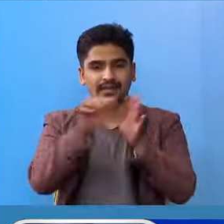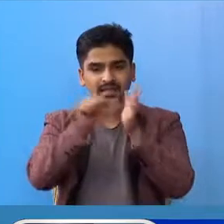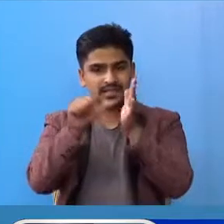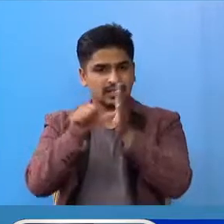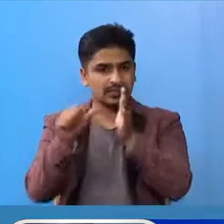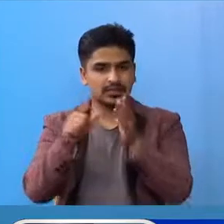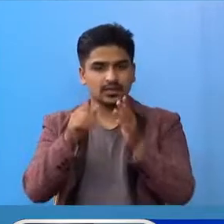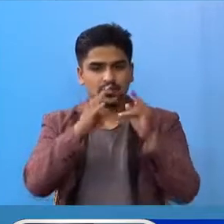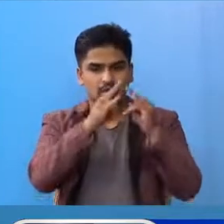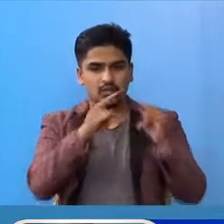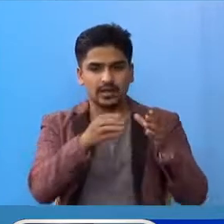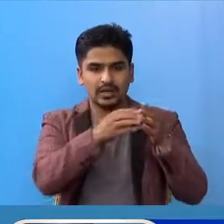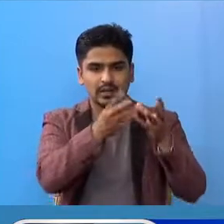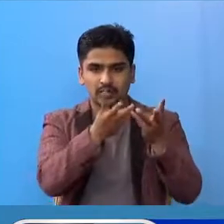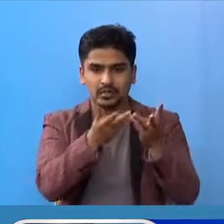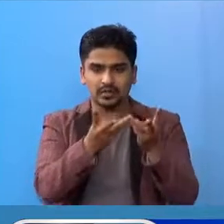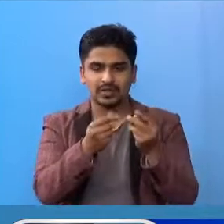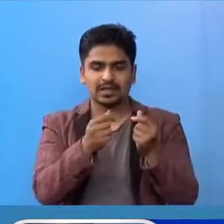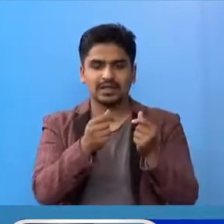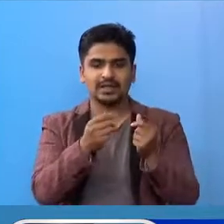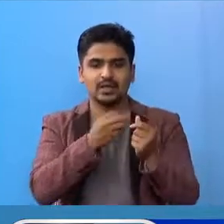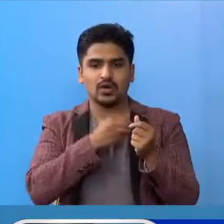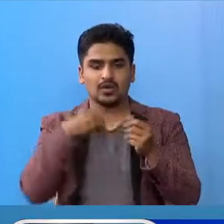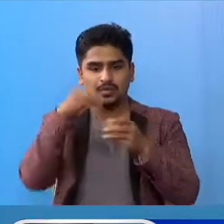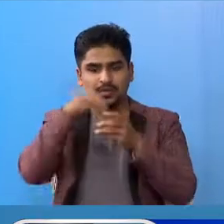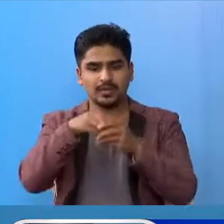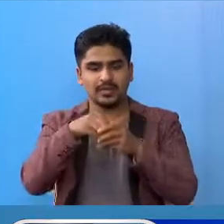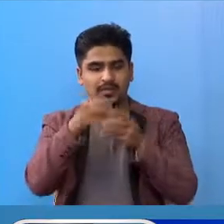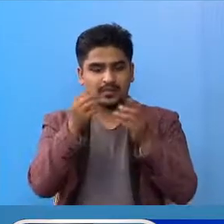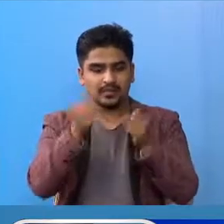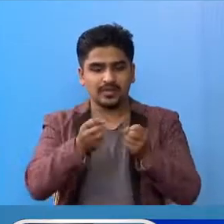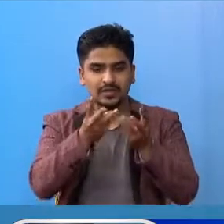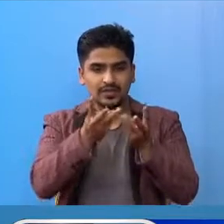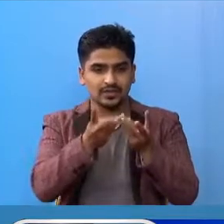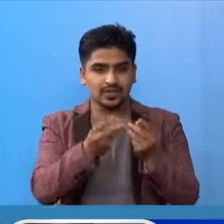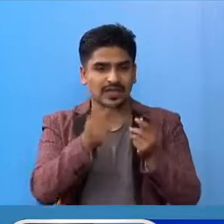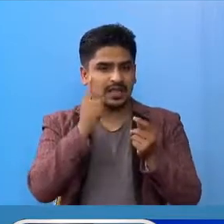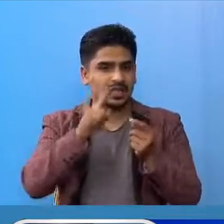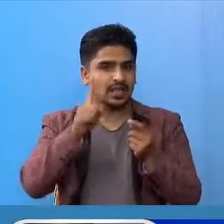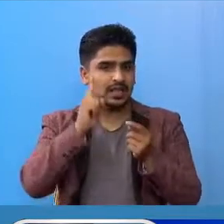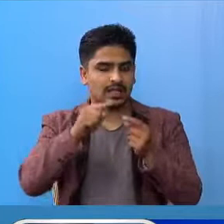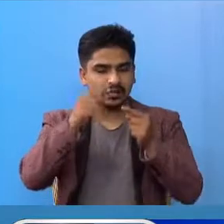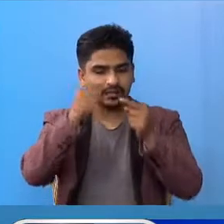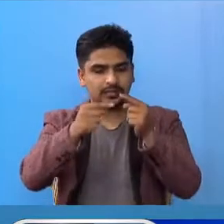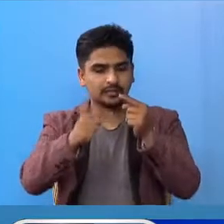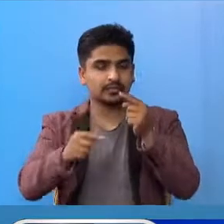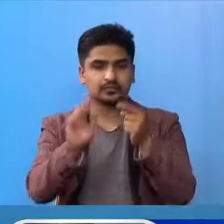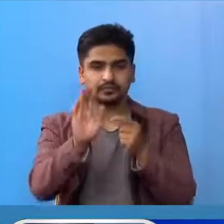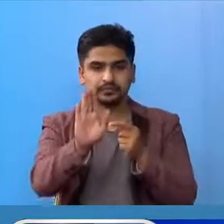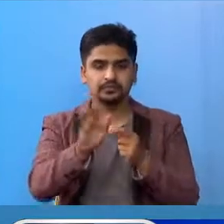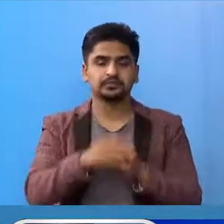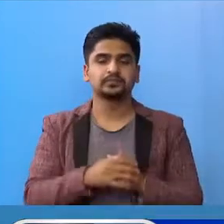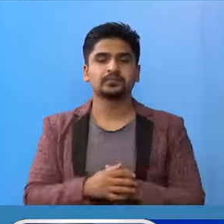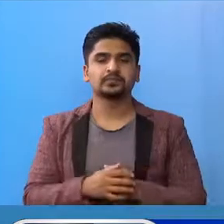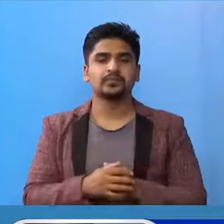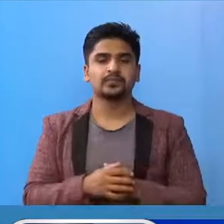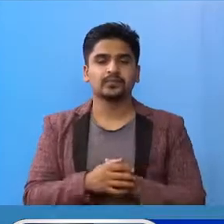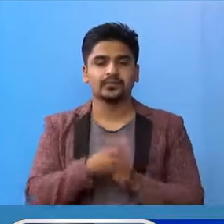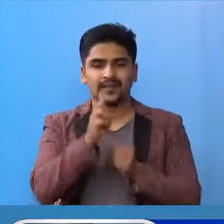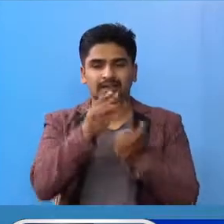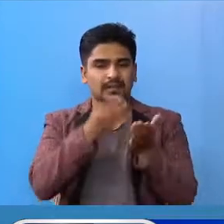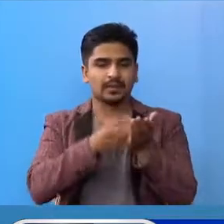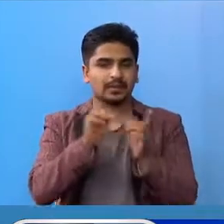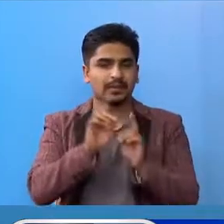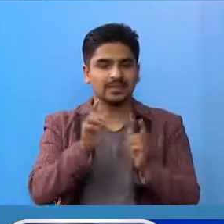हरूमा क्वारिंटीन को संख दिनानु दिन घर्दे गयको छा, तेती